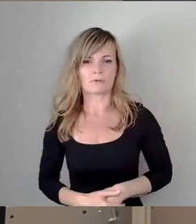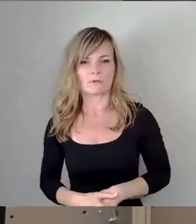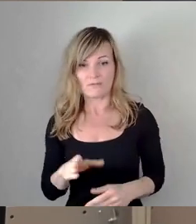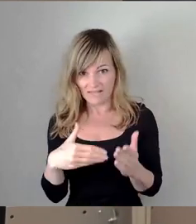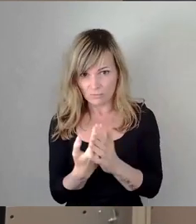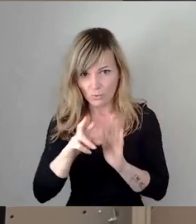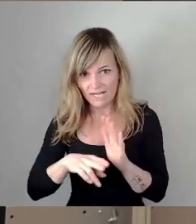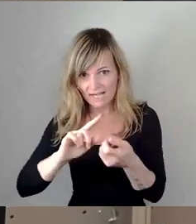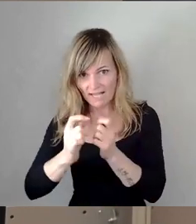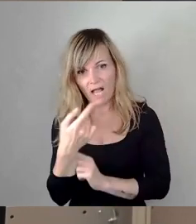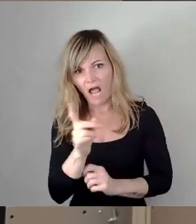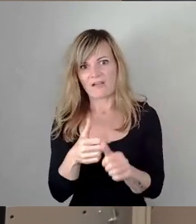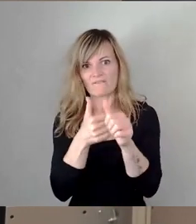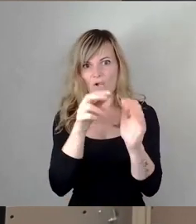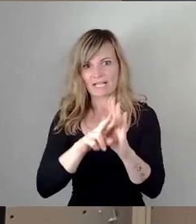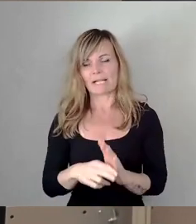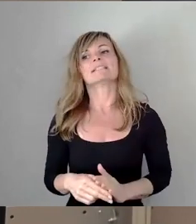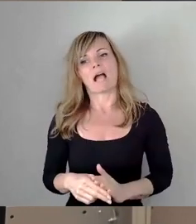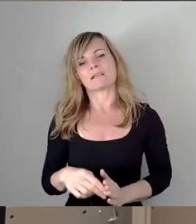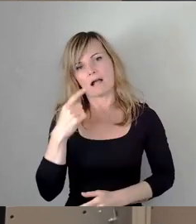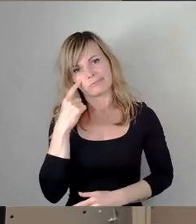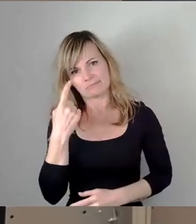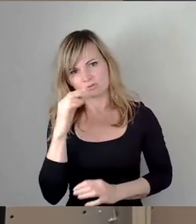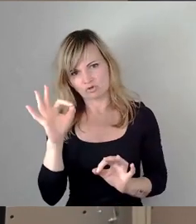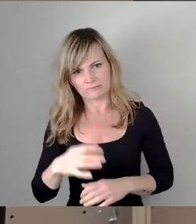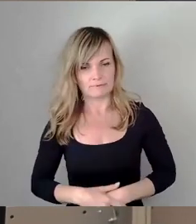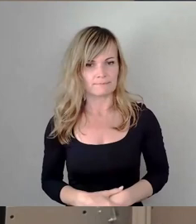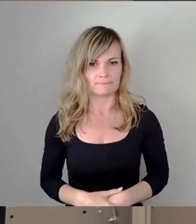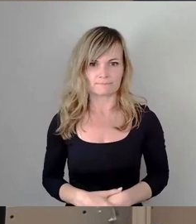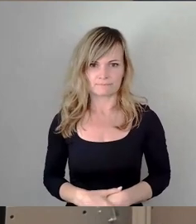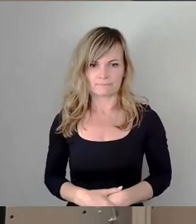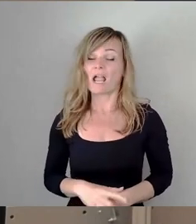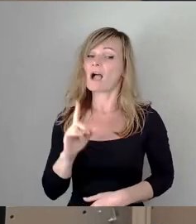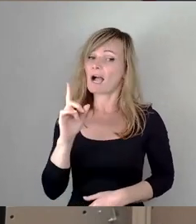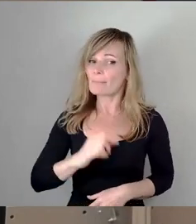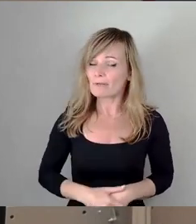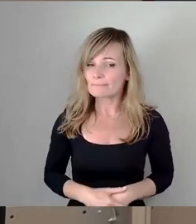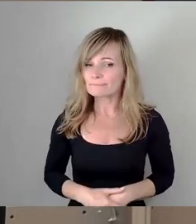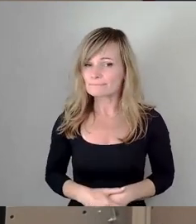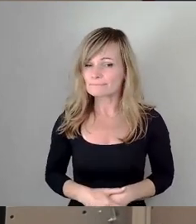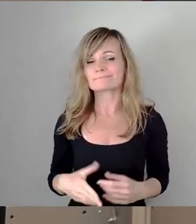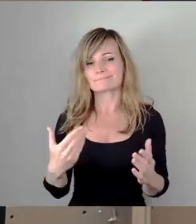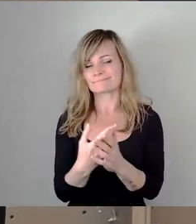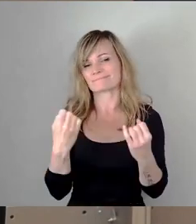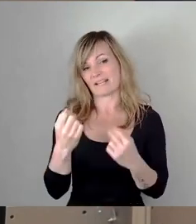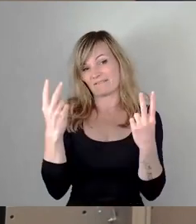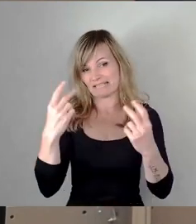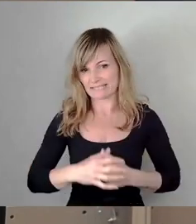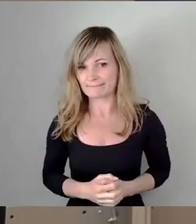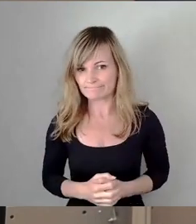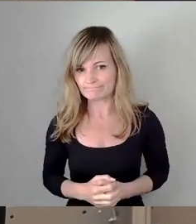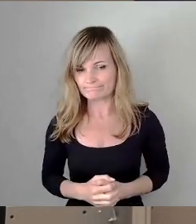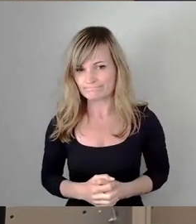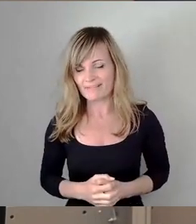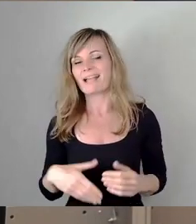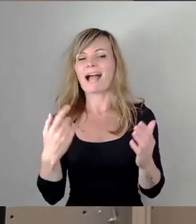dann halten sich alle an die Regeln, ganz bestimmt. Aber das führt uns zum Wesentlichen. Anlass dieses